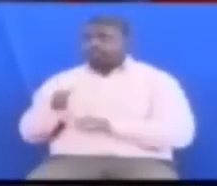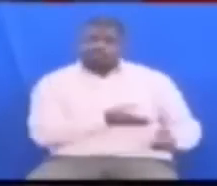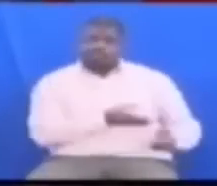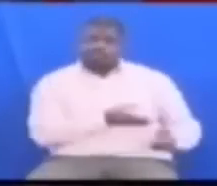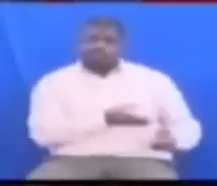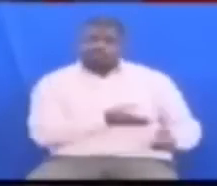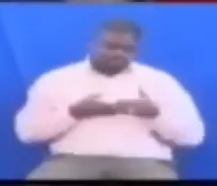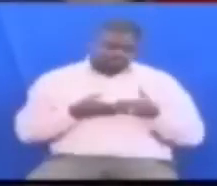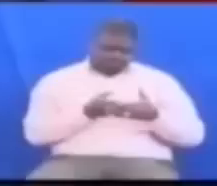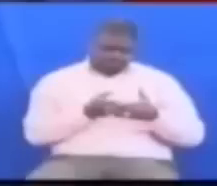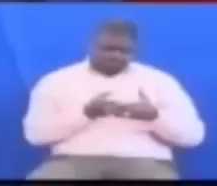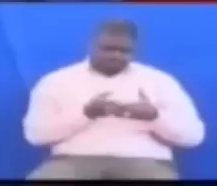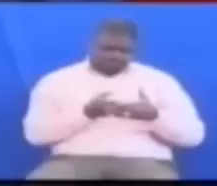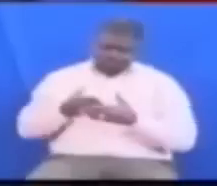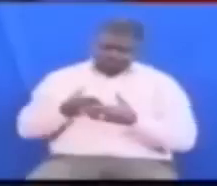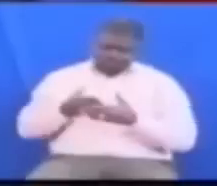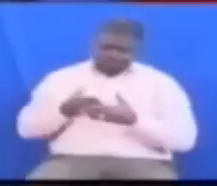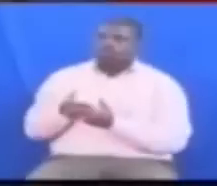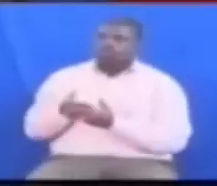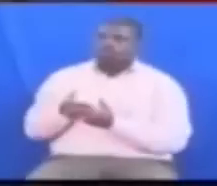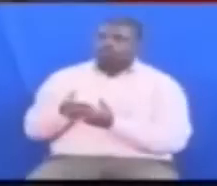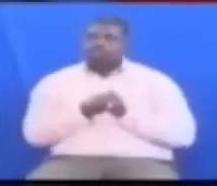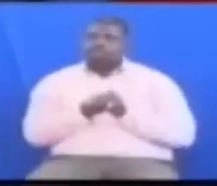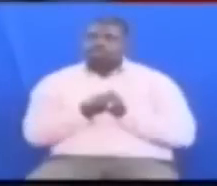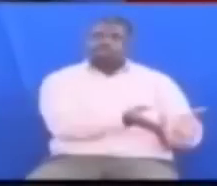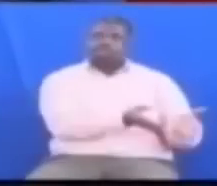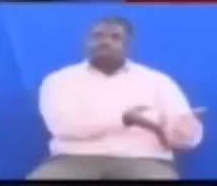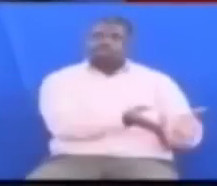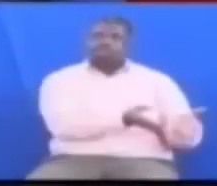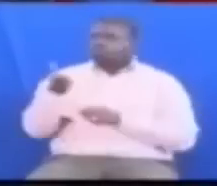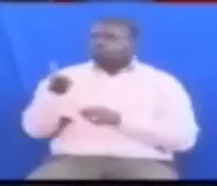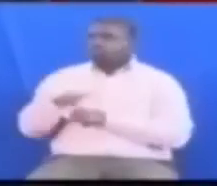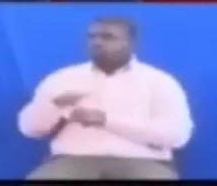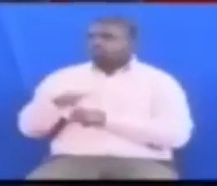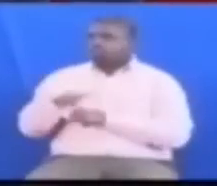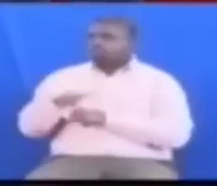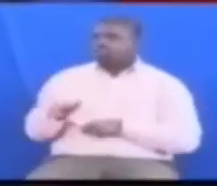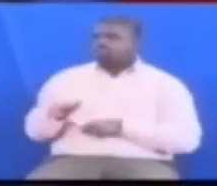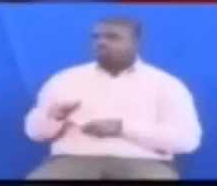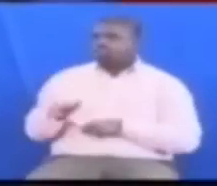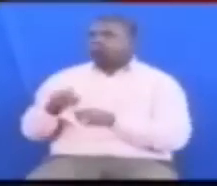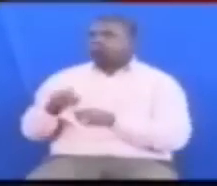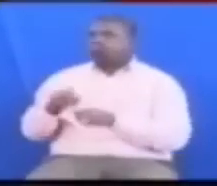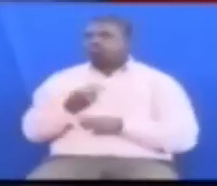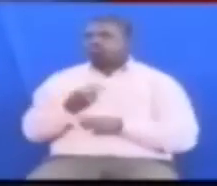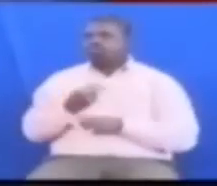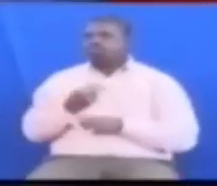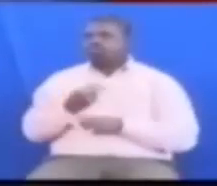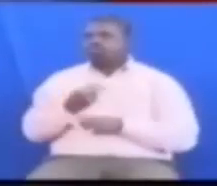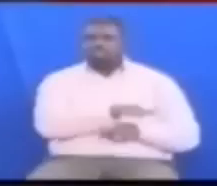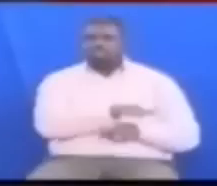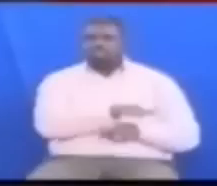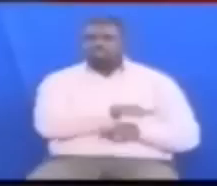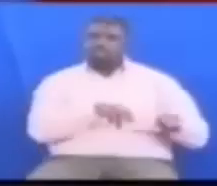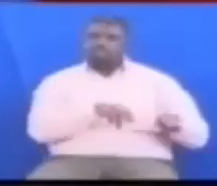unasuasua Feza zipo Mkandarasi anasuasua kwa sababu Mazingira ya ule mkataba Ni mazingira ya ajabu wajabu Tunomba